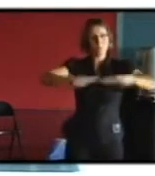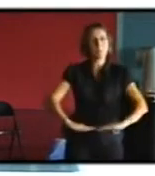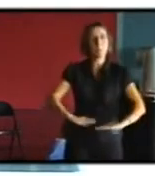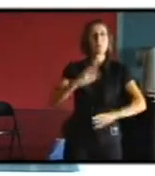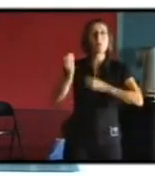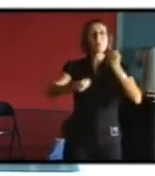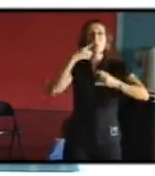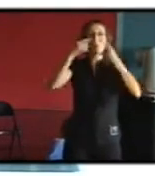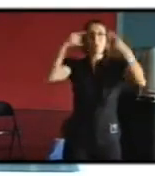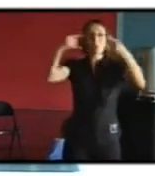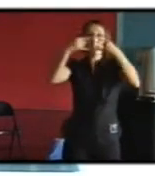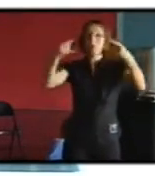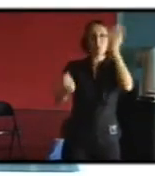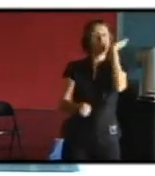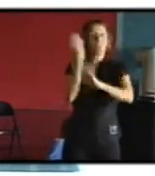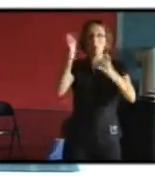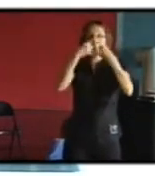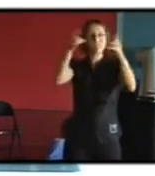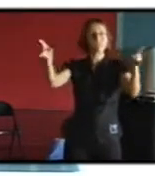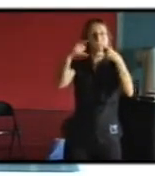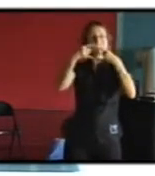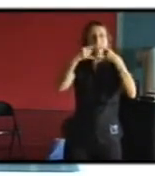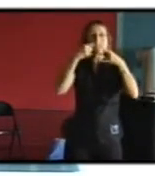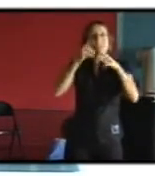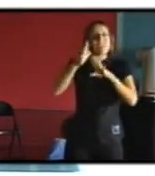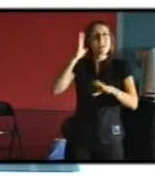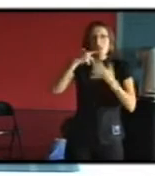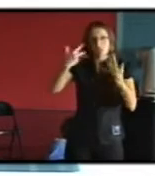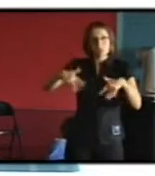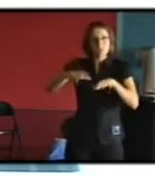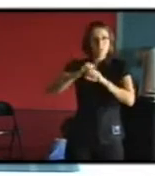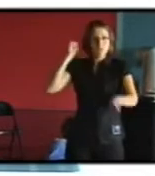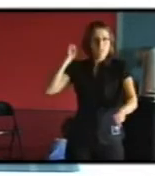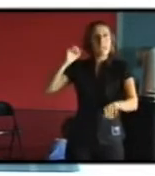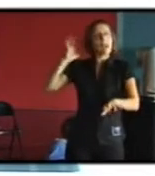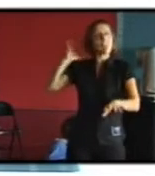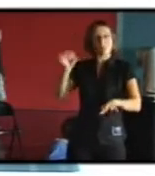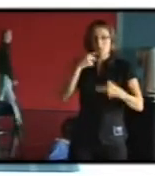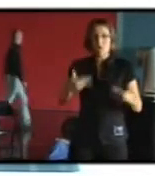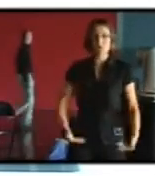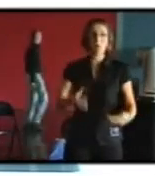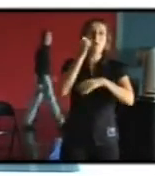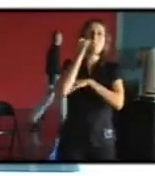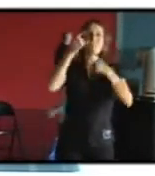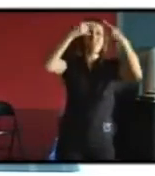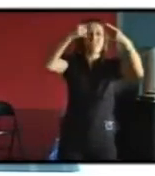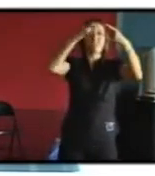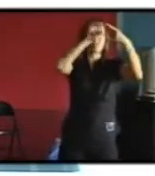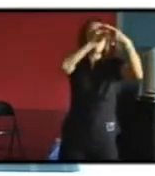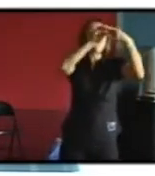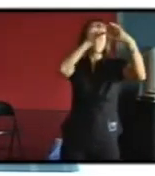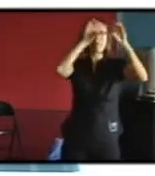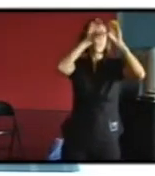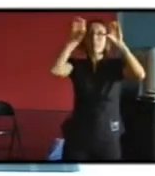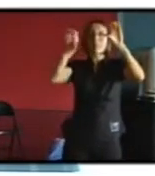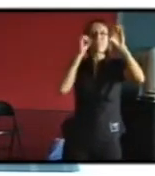ouvert des fenêtres nouvelles plus personne au 18ème ne mettait des vitraux dans ces fenêtres de maison parce